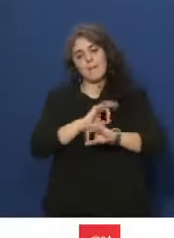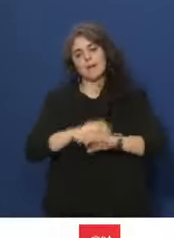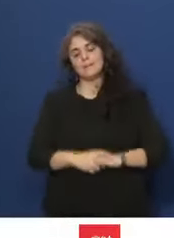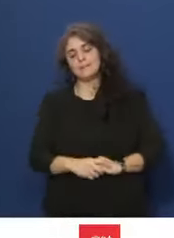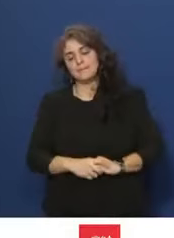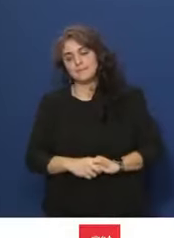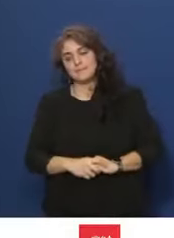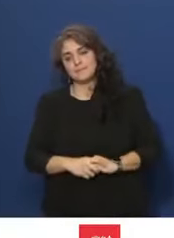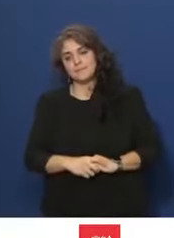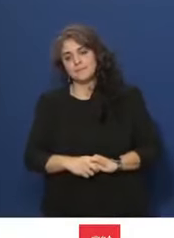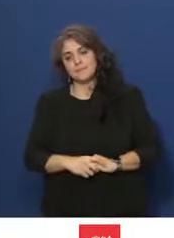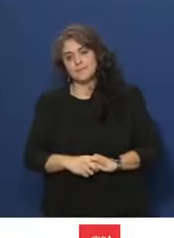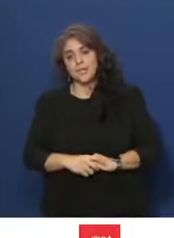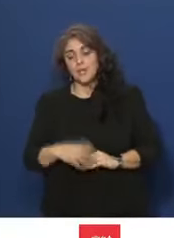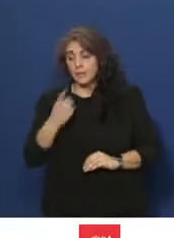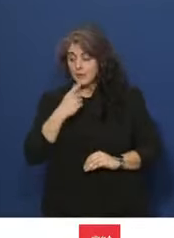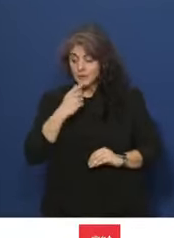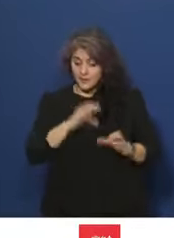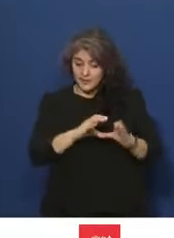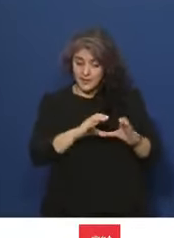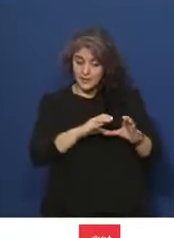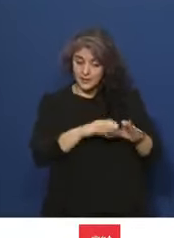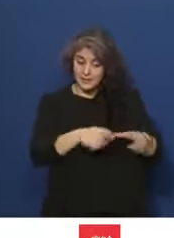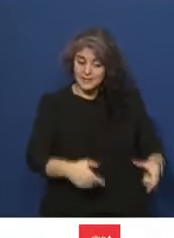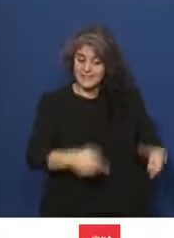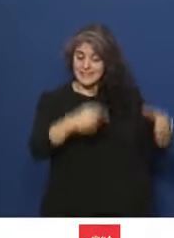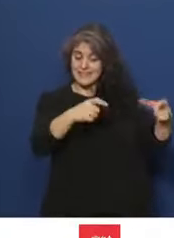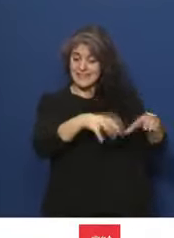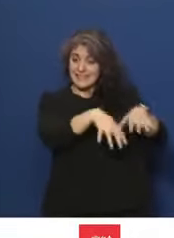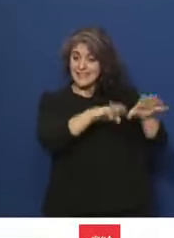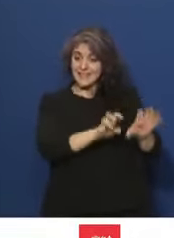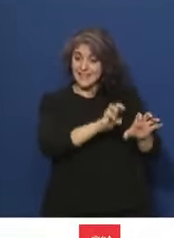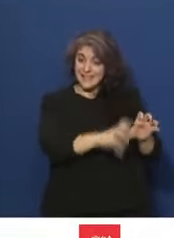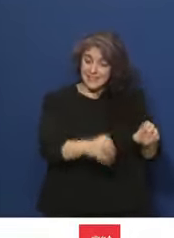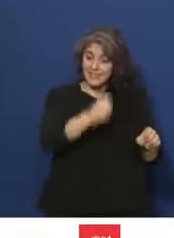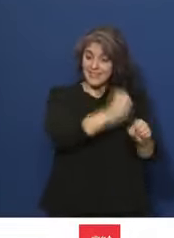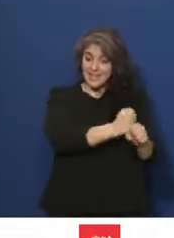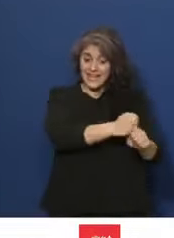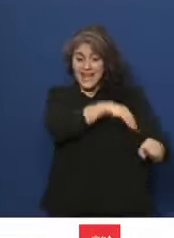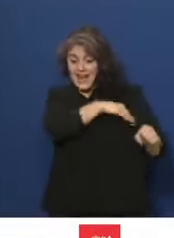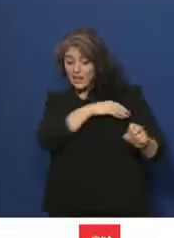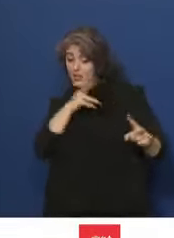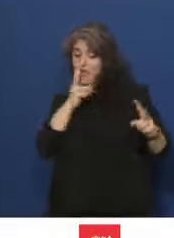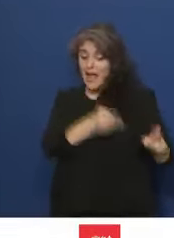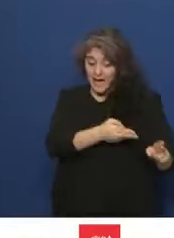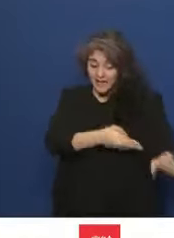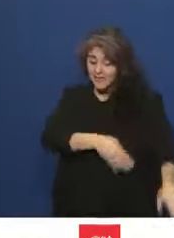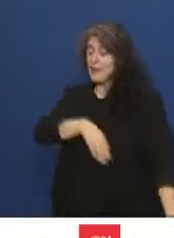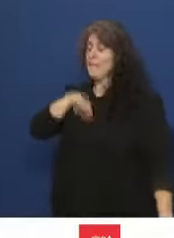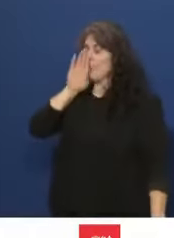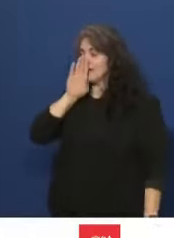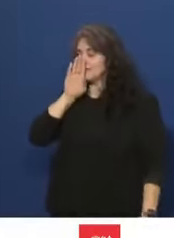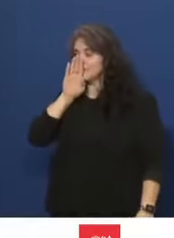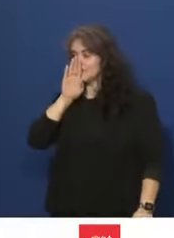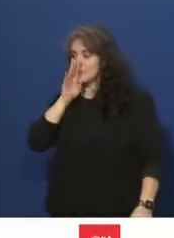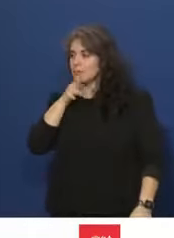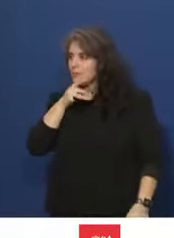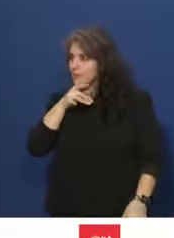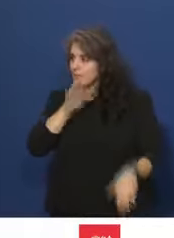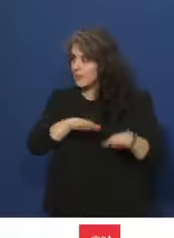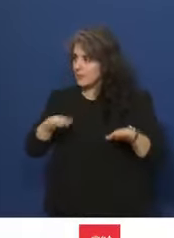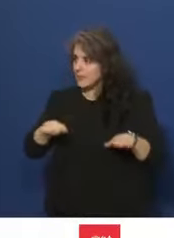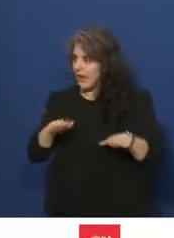attendre l'inauguration de la cité et l'arrivée de ses agents et usagers pour constater une situation rapidement dégradée